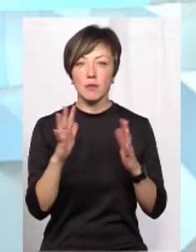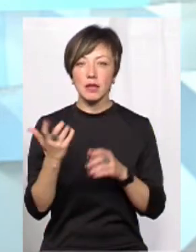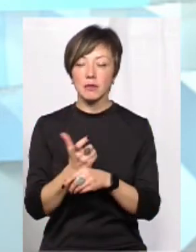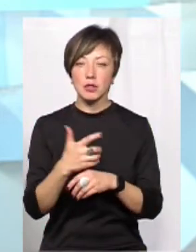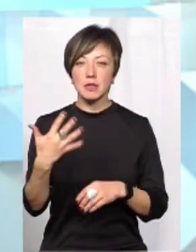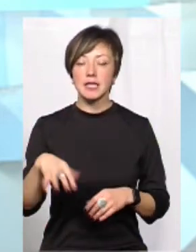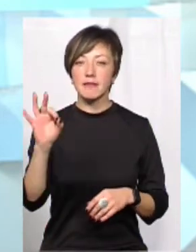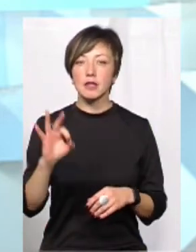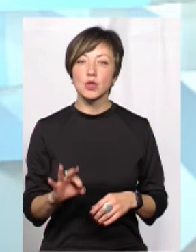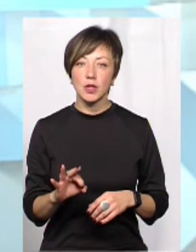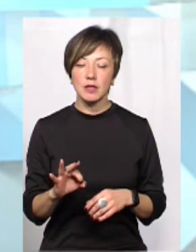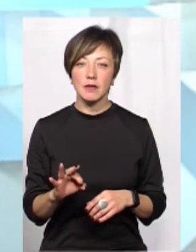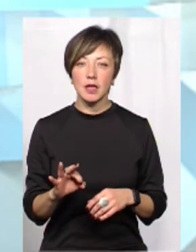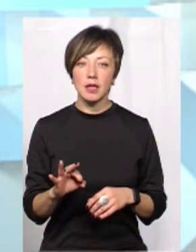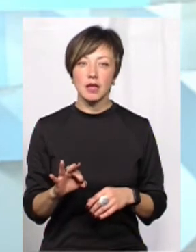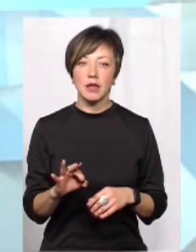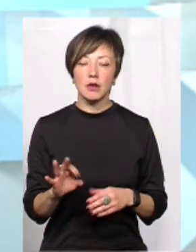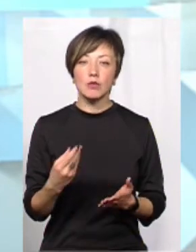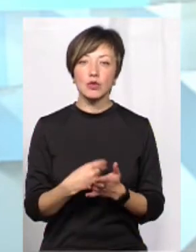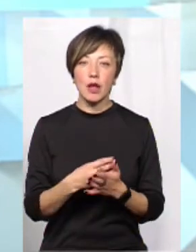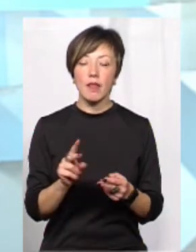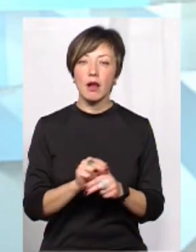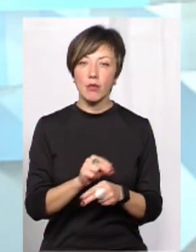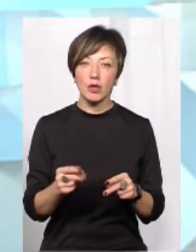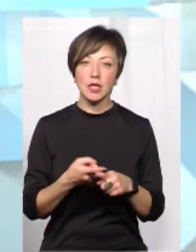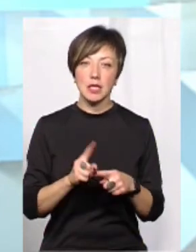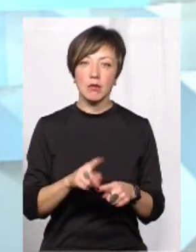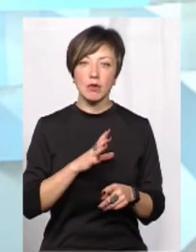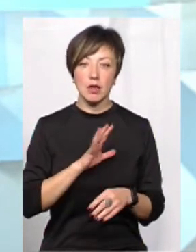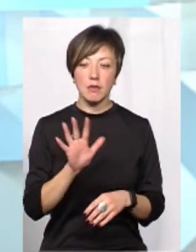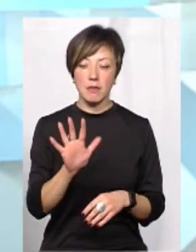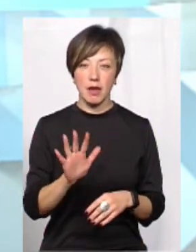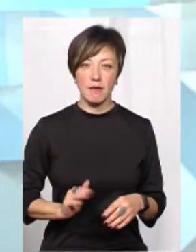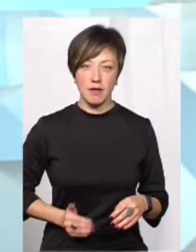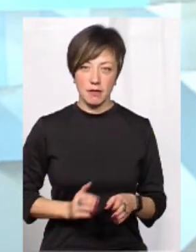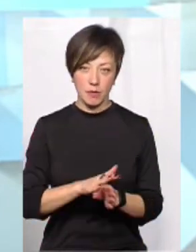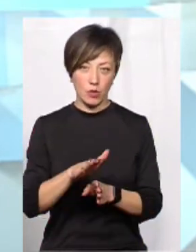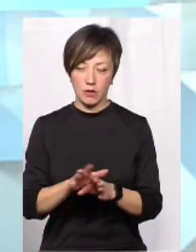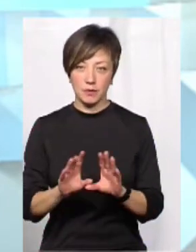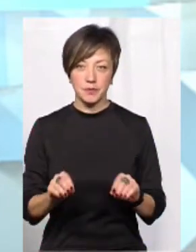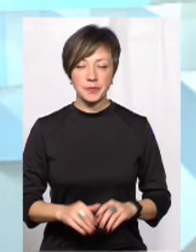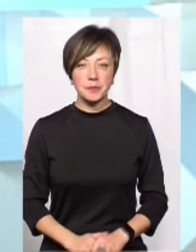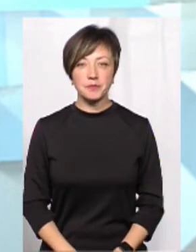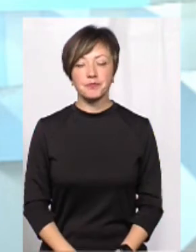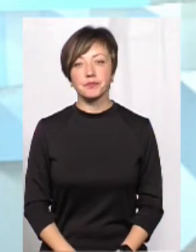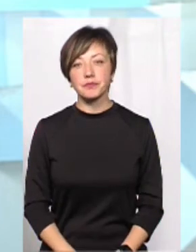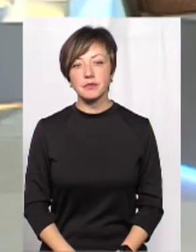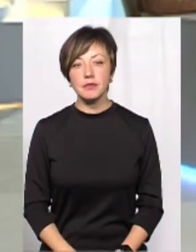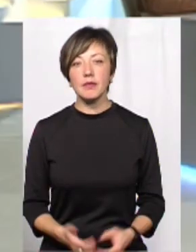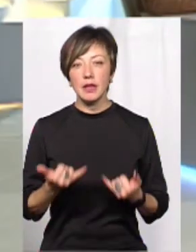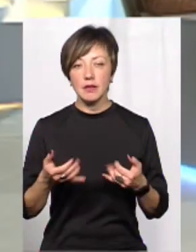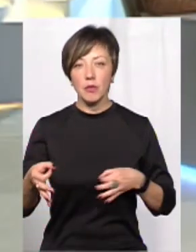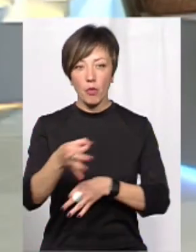більше 50% всього бюджету на ремонт, і це от були топ-5 підрядників. З того, що ми